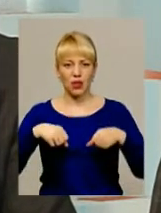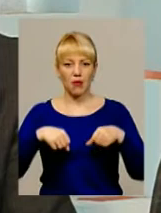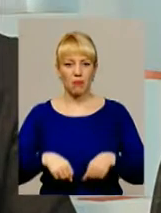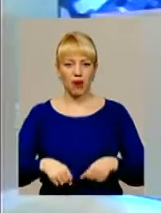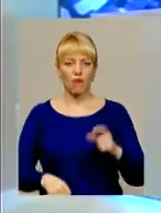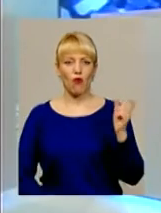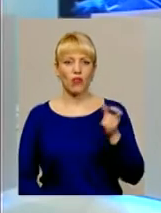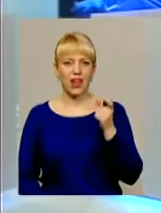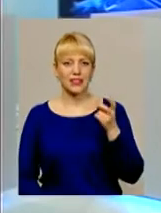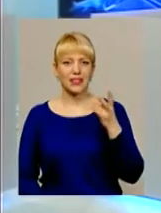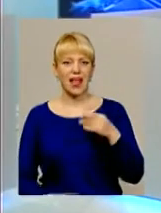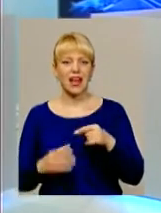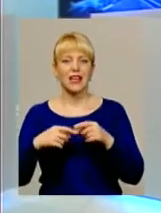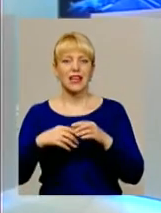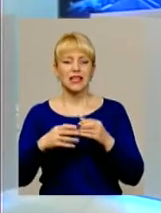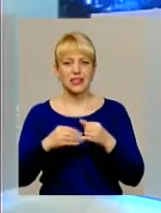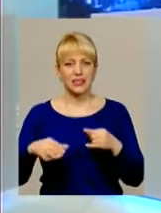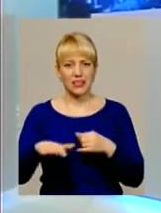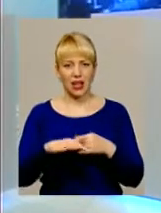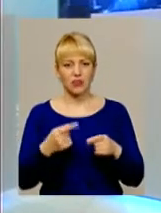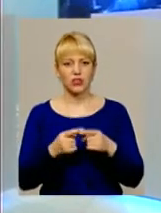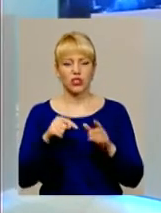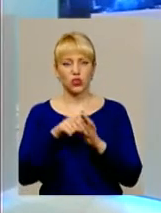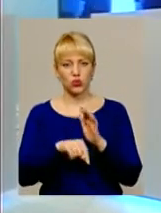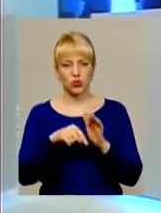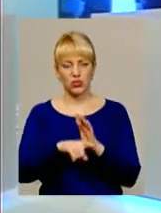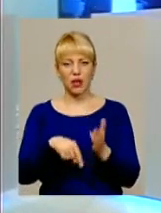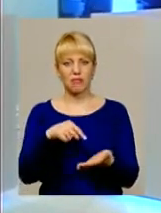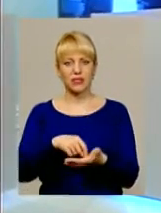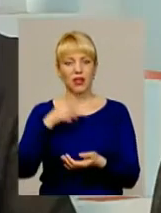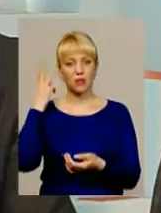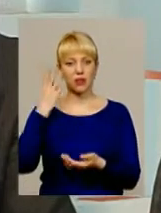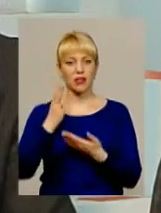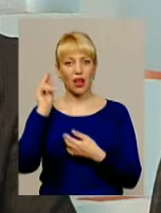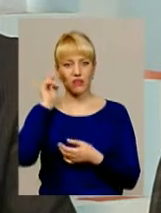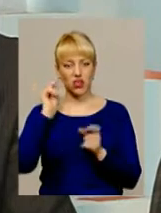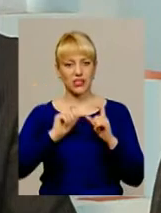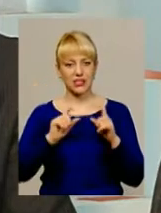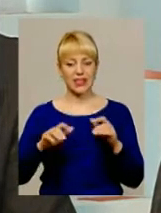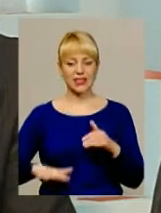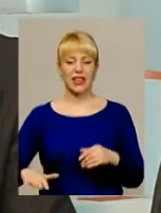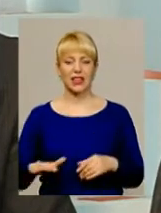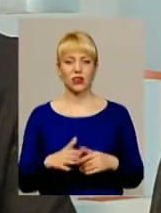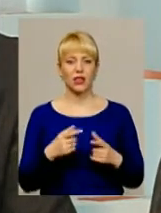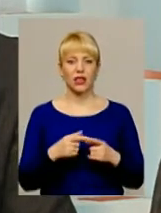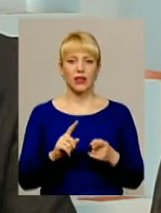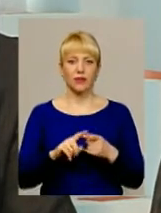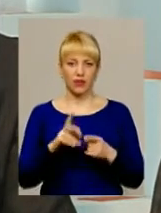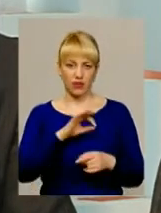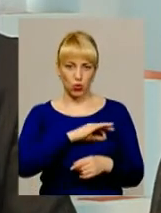на землю. Це стосується, до речі, і міста Хмельницького. Є навчальні заклади, територія яких, де юри,